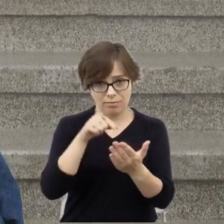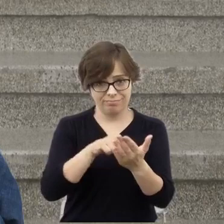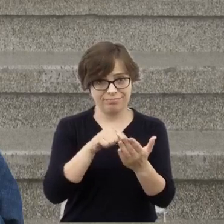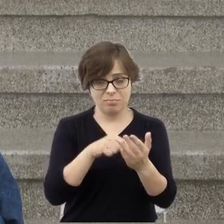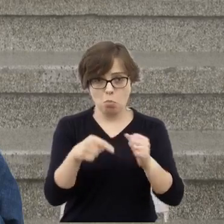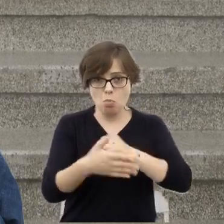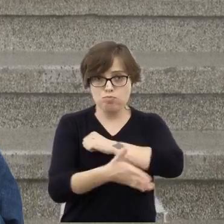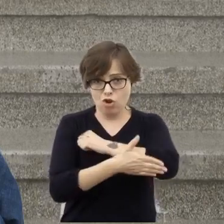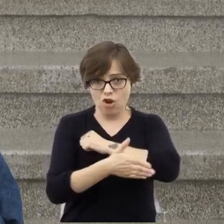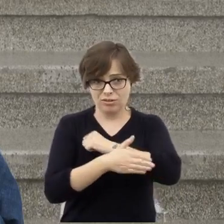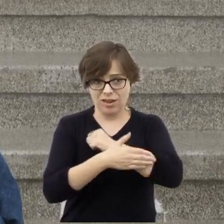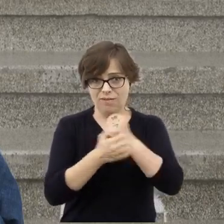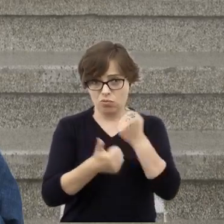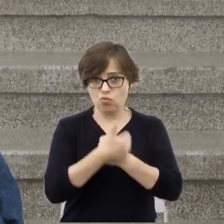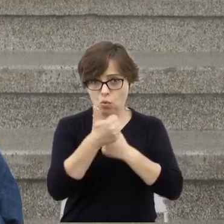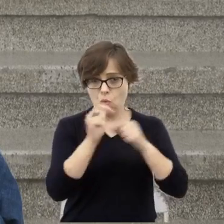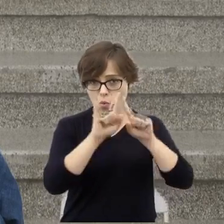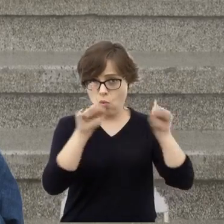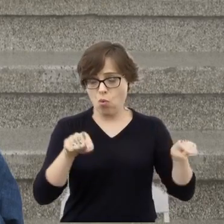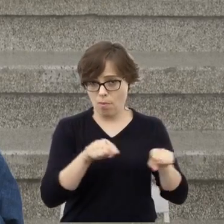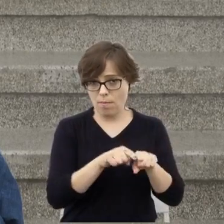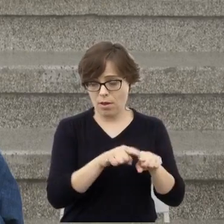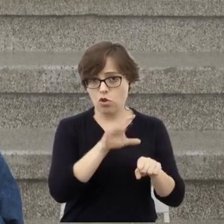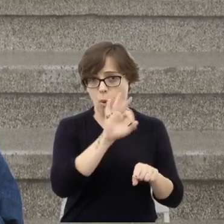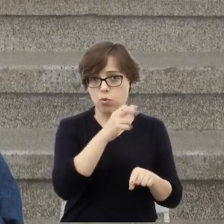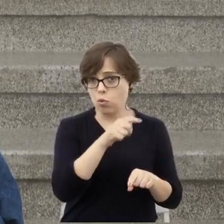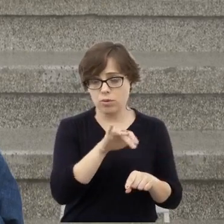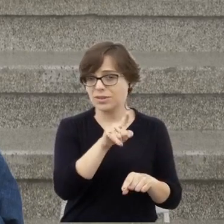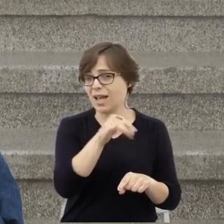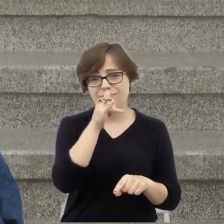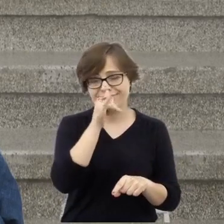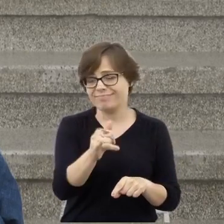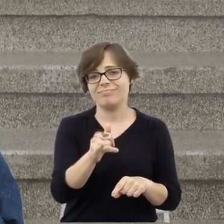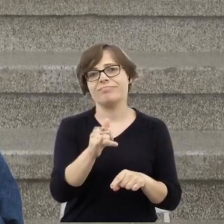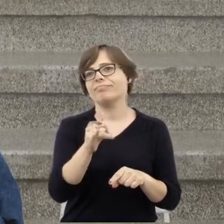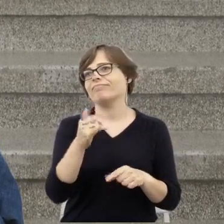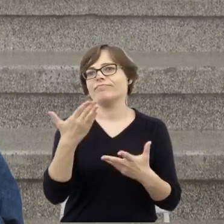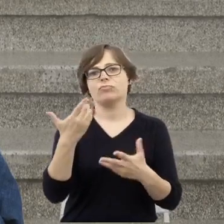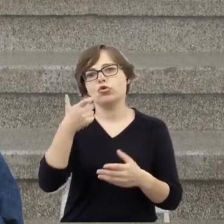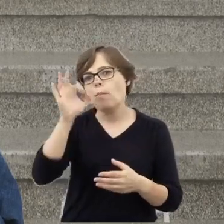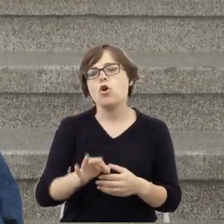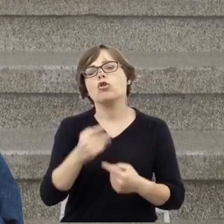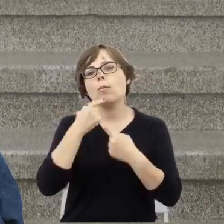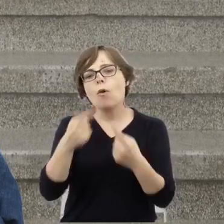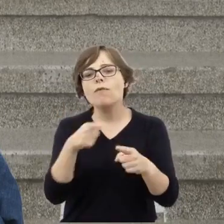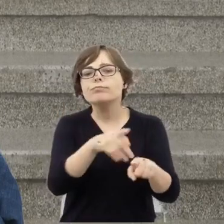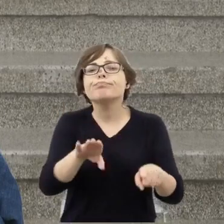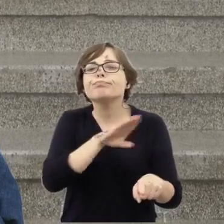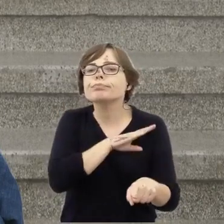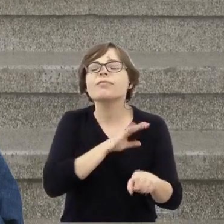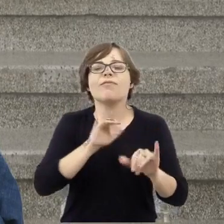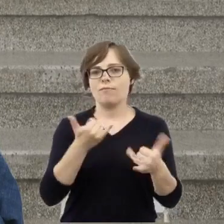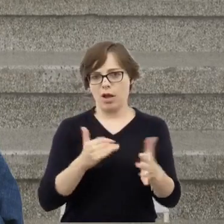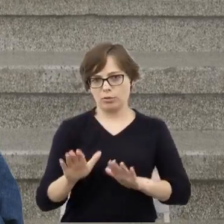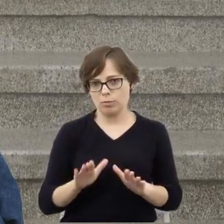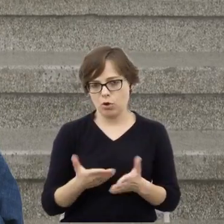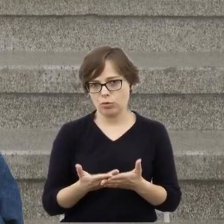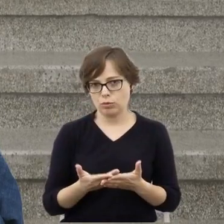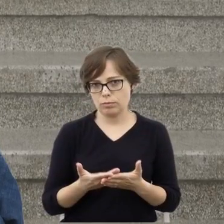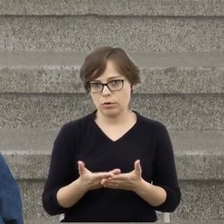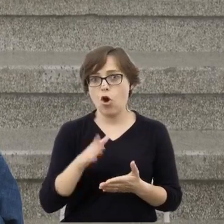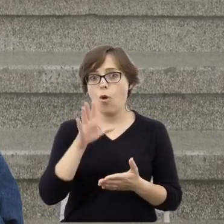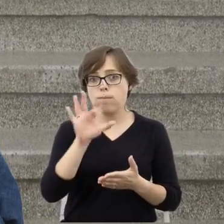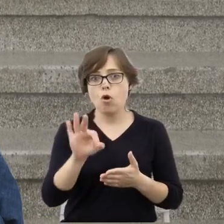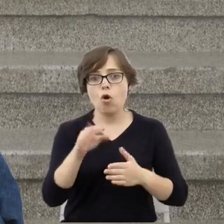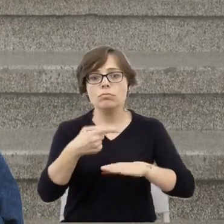na podstawie tej oceny nie można definitywnie powiedzieć, w jaki sposób zadano śmierć, ponieważ te